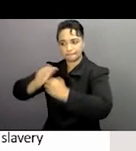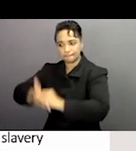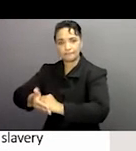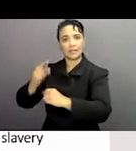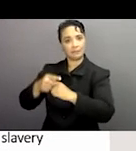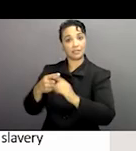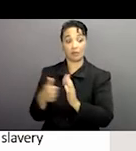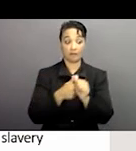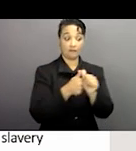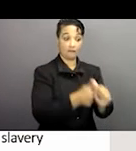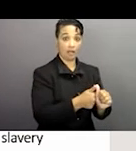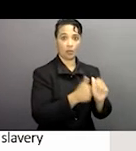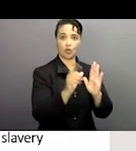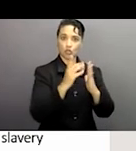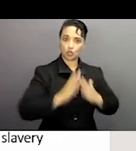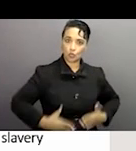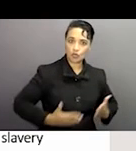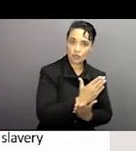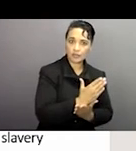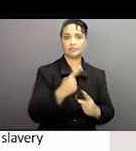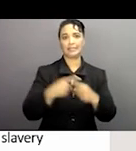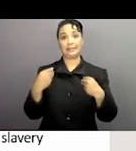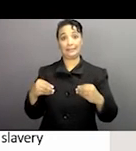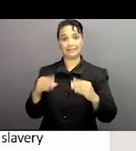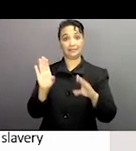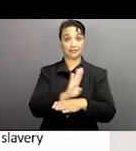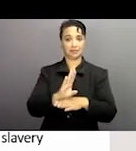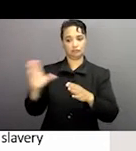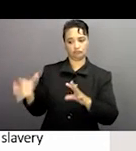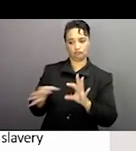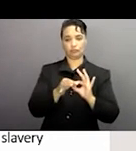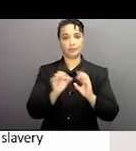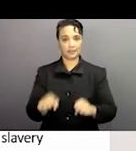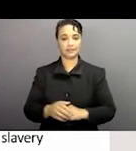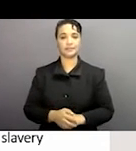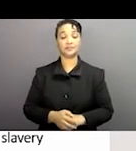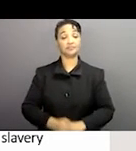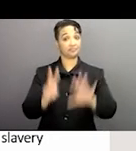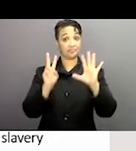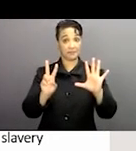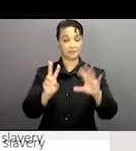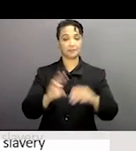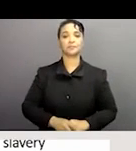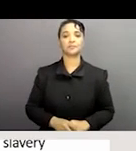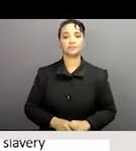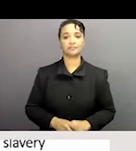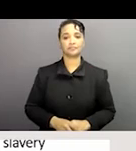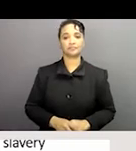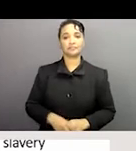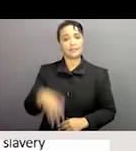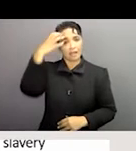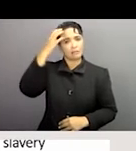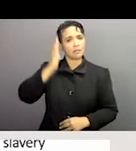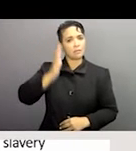avec les principes de ces entreprises relatives aux droits humains le principe numéro 7 les états doivent